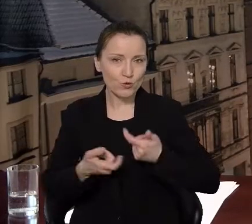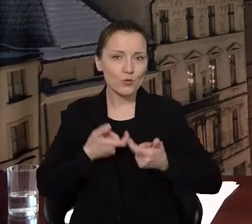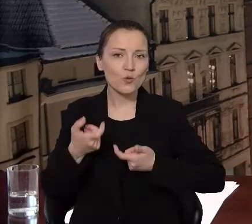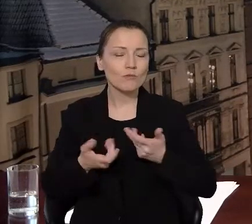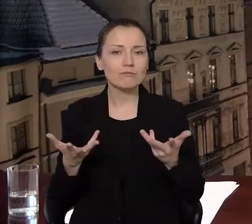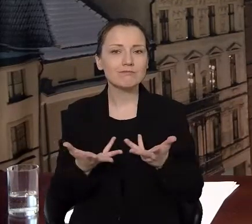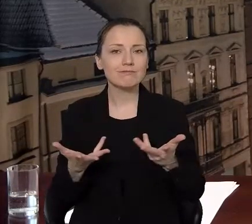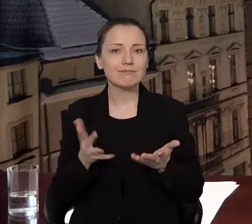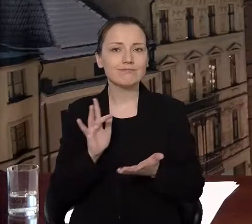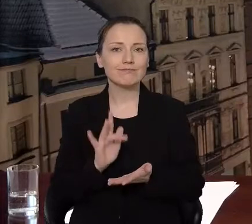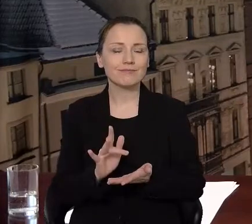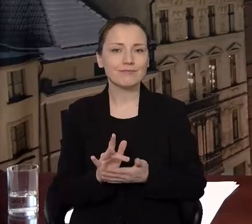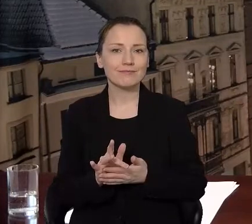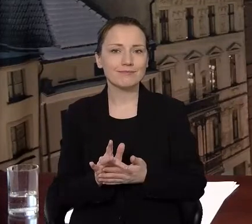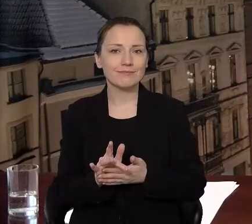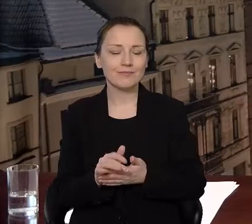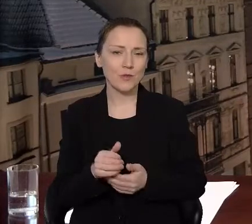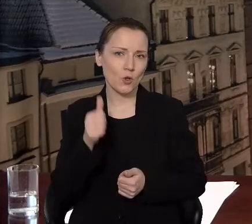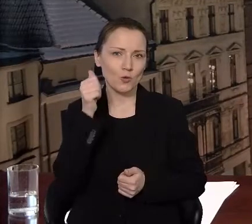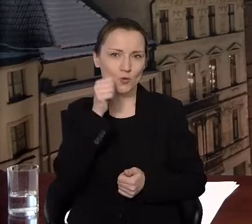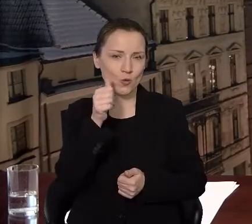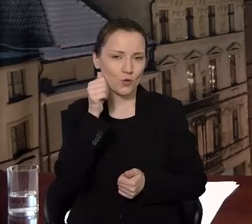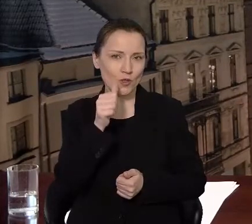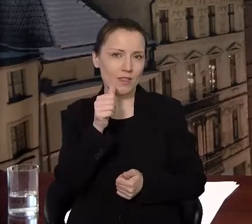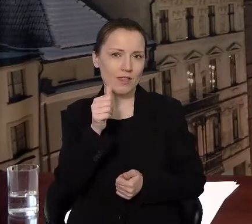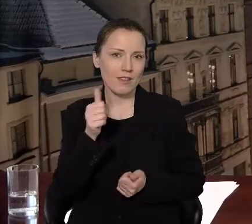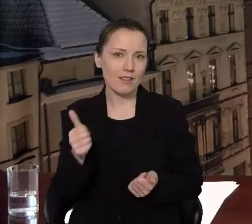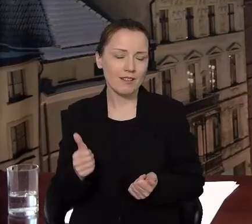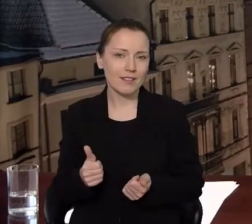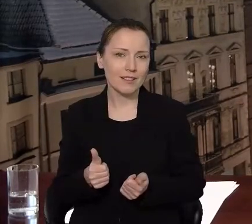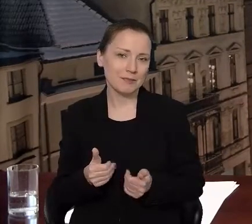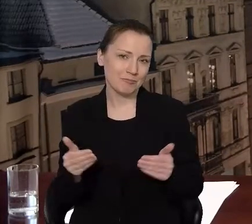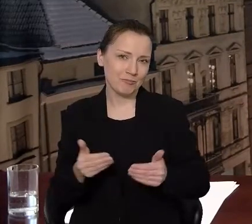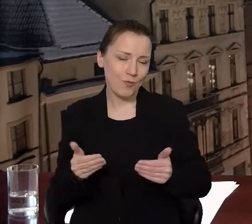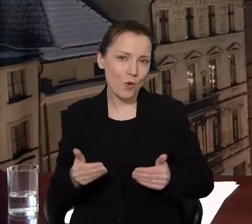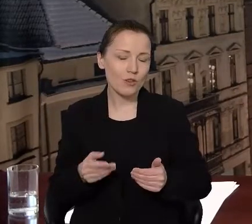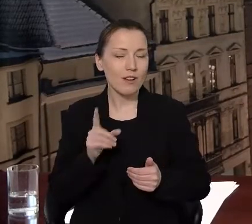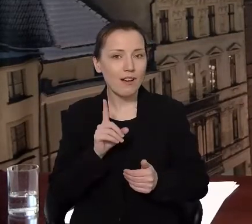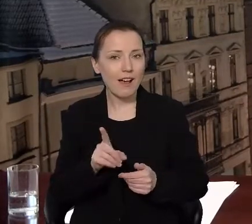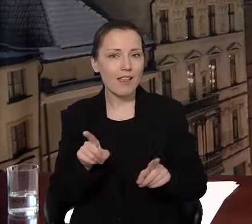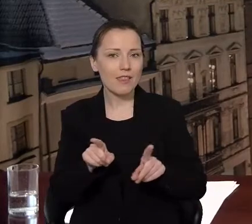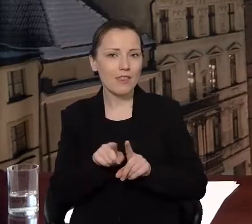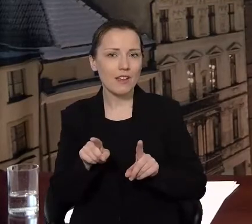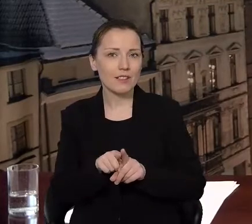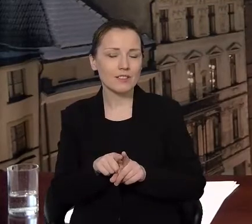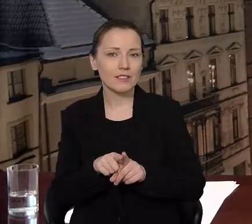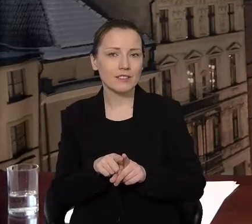dni robocze, ale także na przykład w